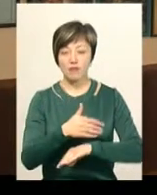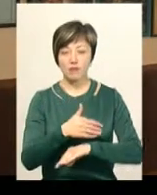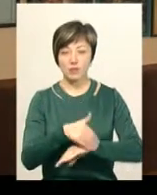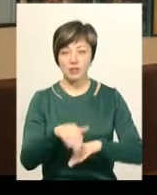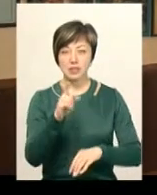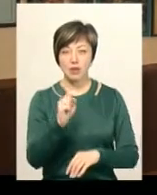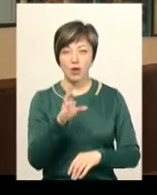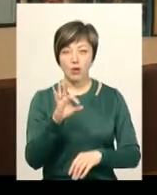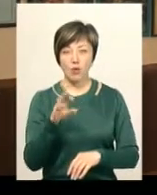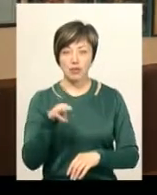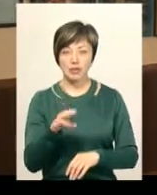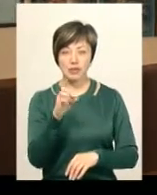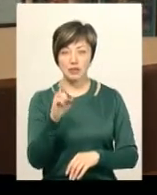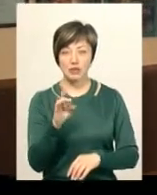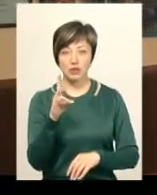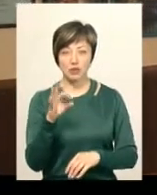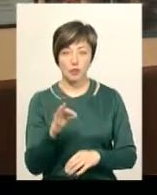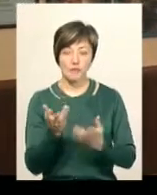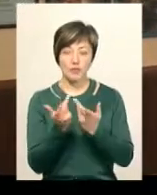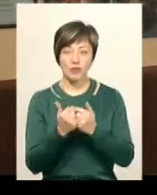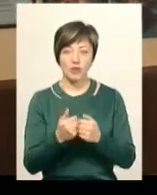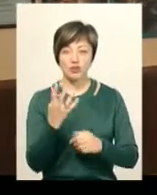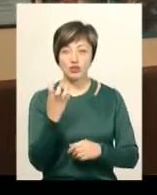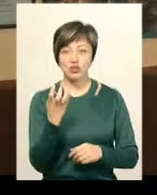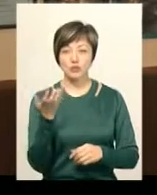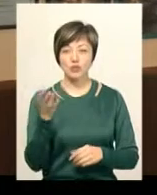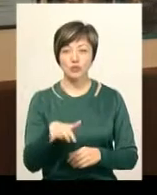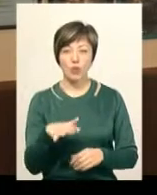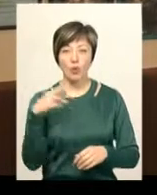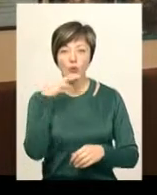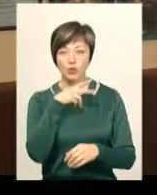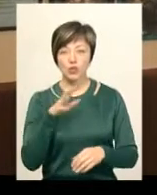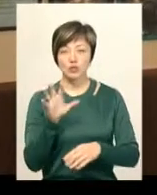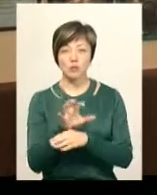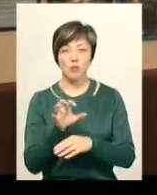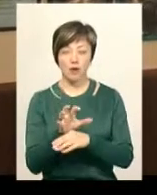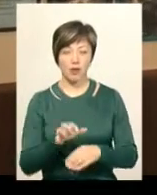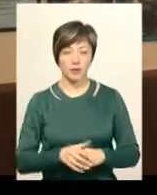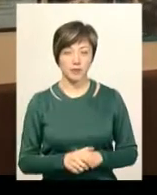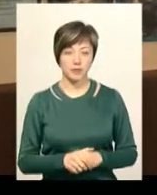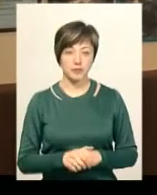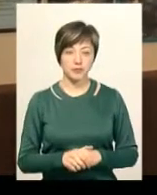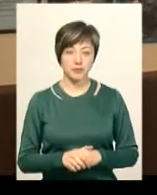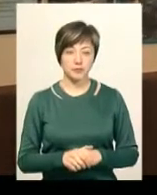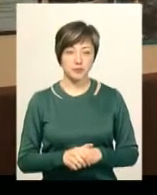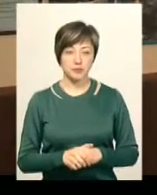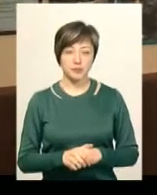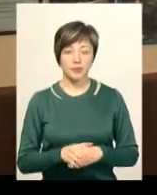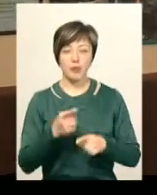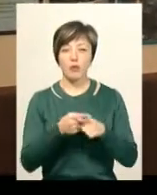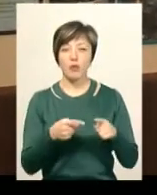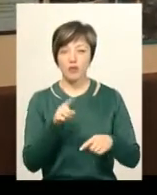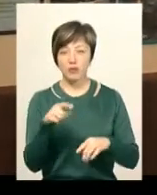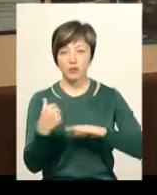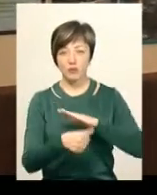ми приблизно підрахували 400 отруєних собак. 400 отруєних собак, половина з